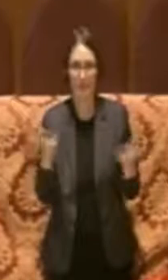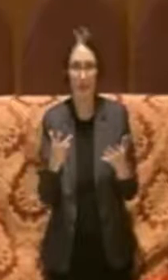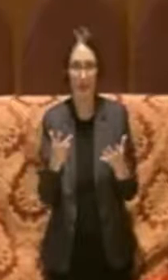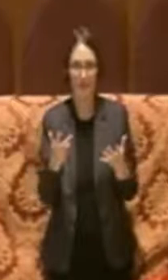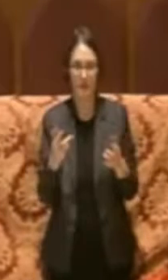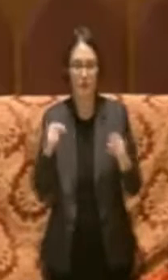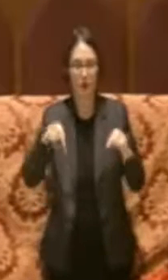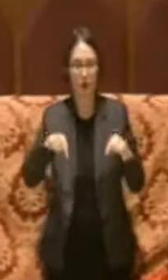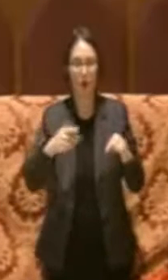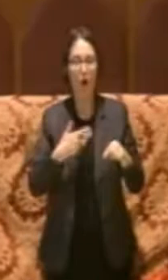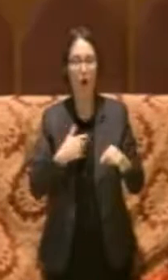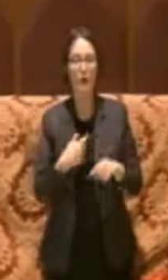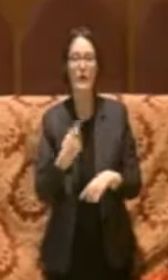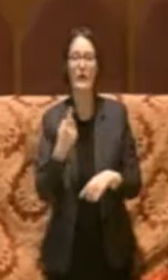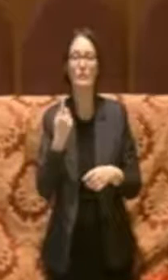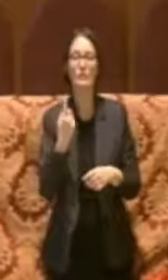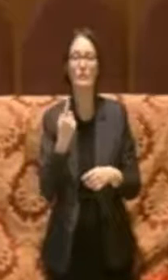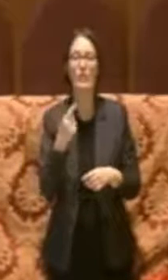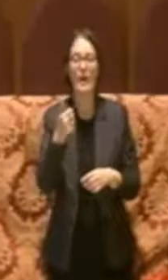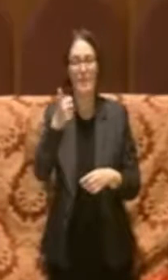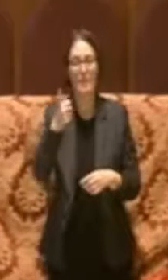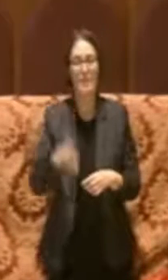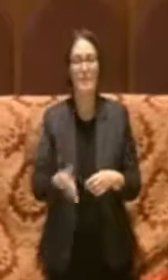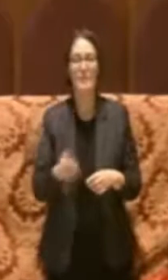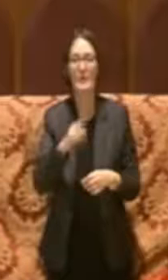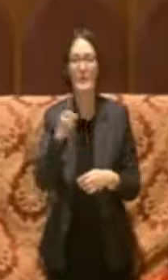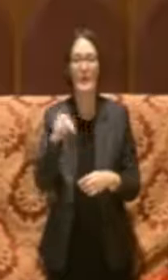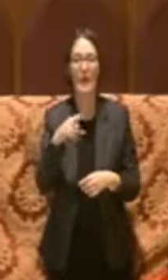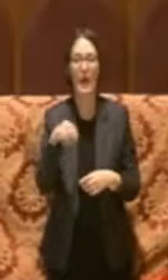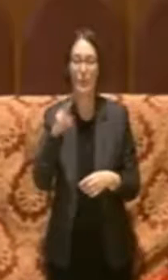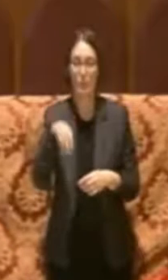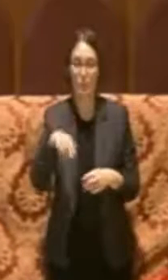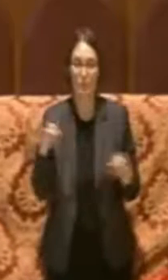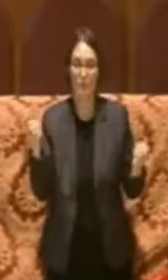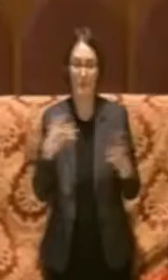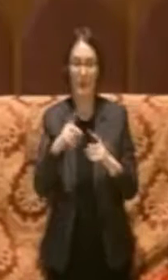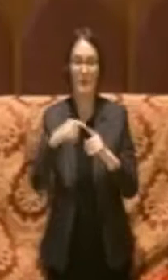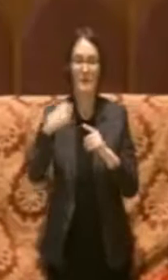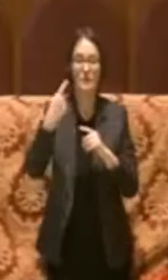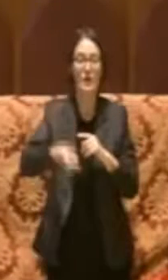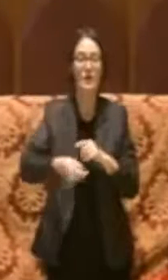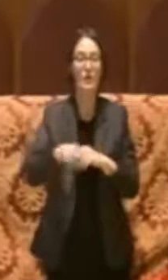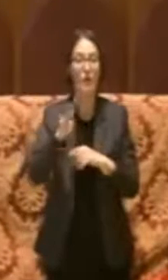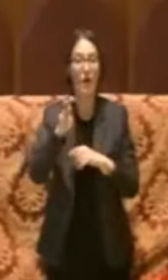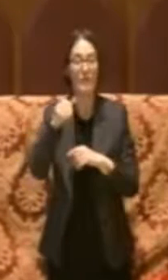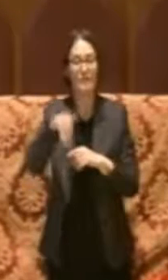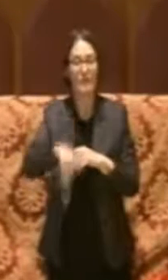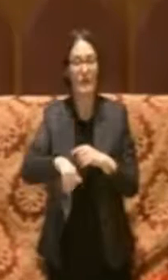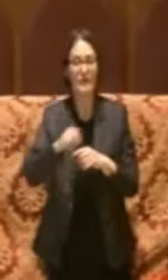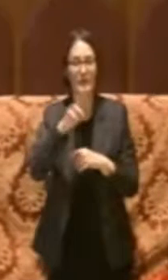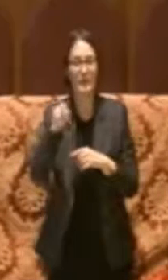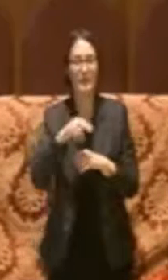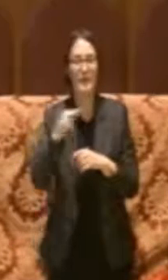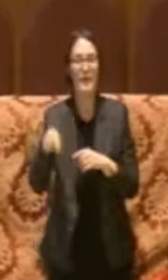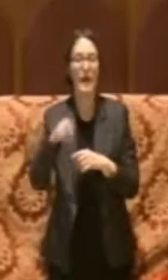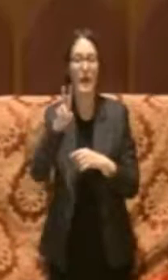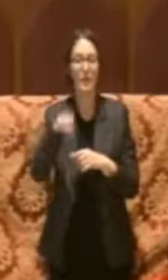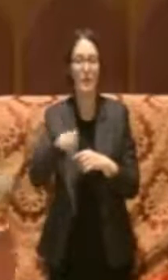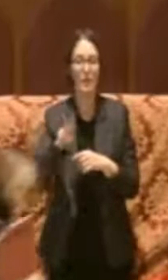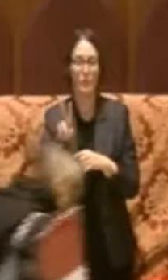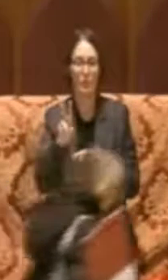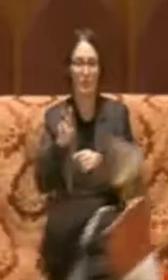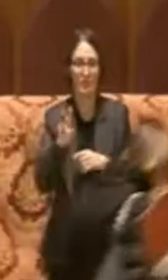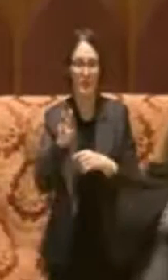prevede 1.000 euro per il 2019 e 20.000 euro per il 2020. Ovviamente